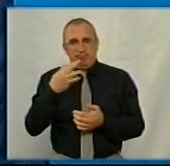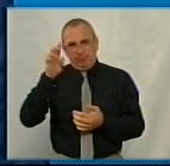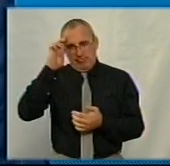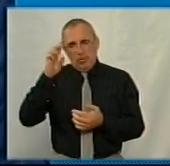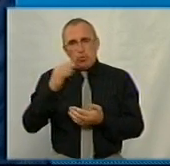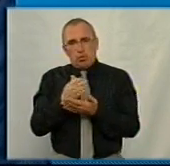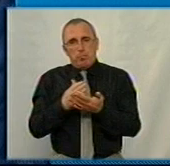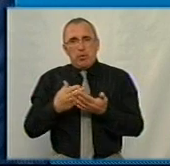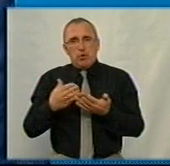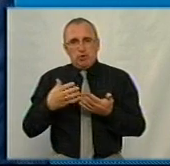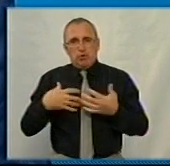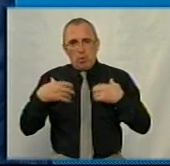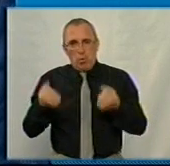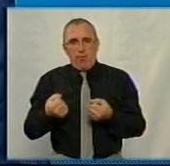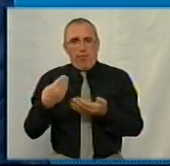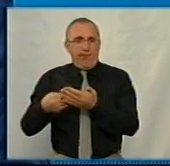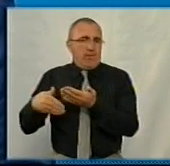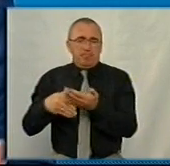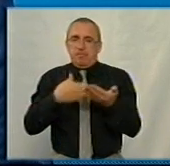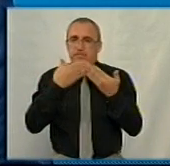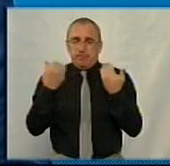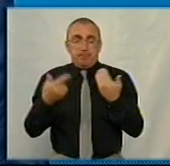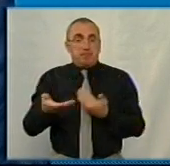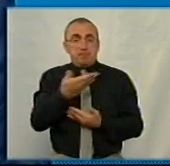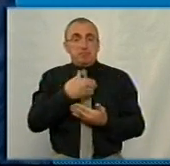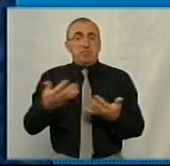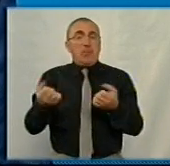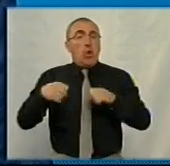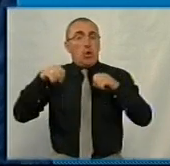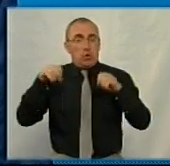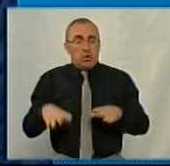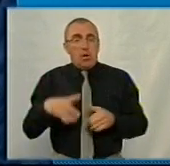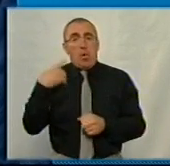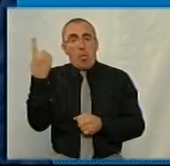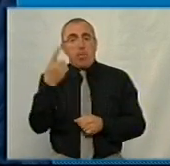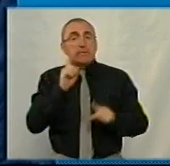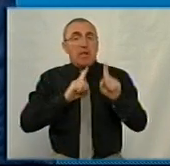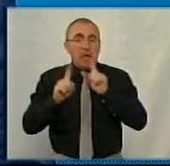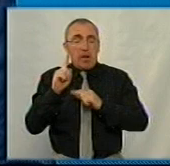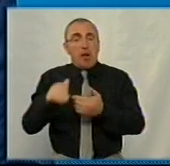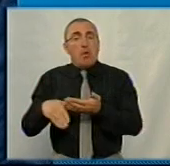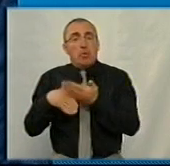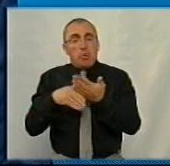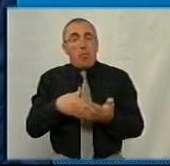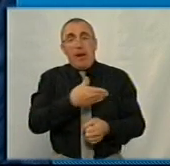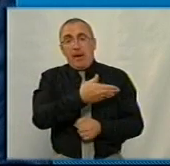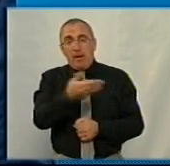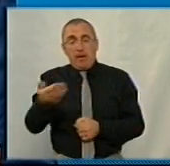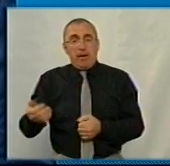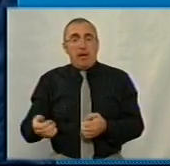фінансування. Відповідно, ми вже прийняли рішення, і обласна рада допомогла їм,